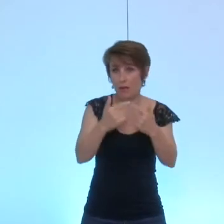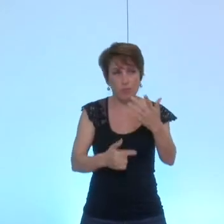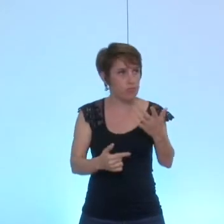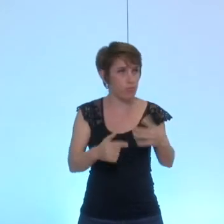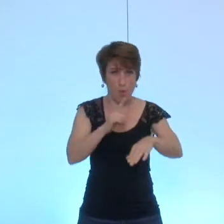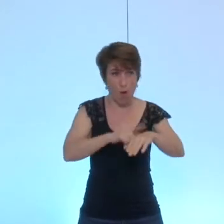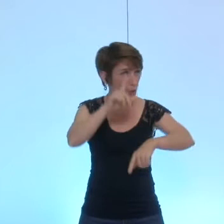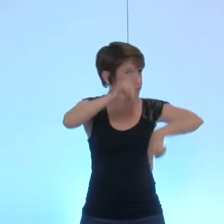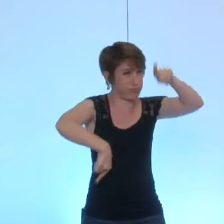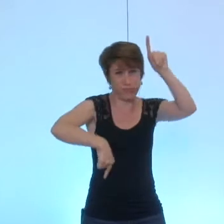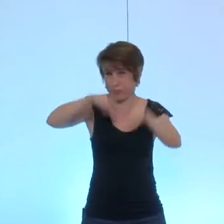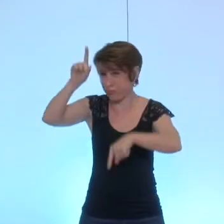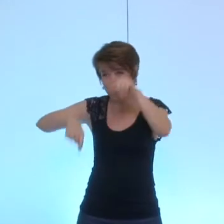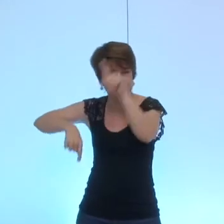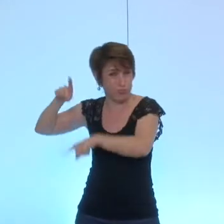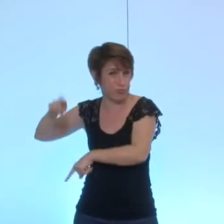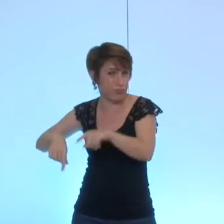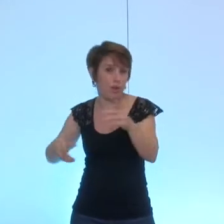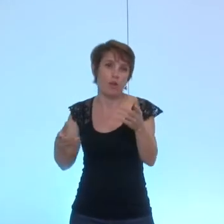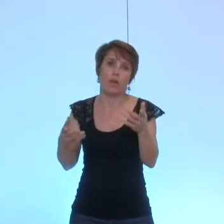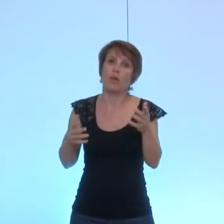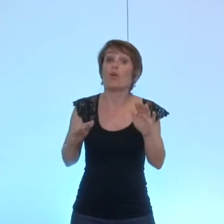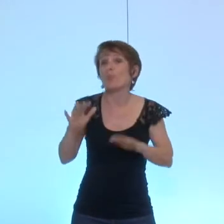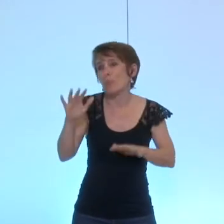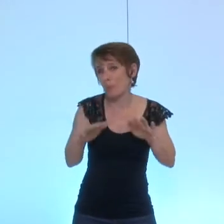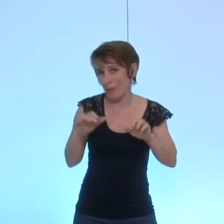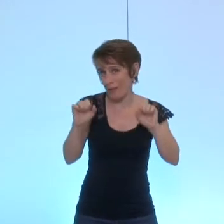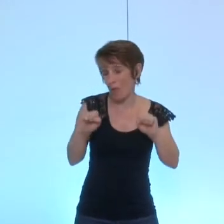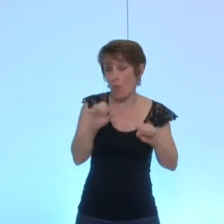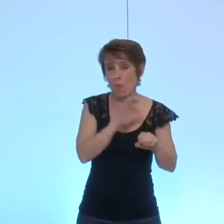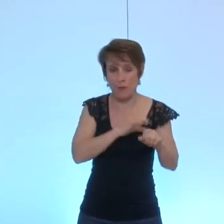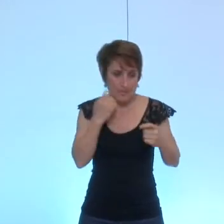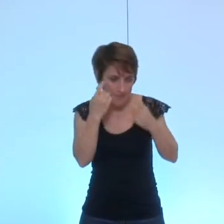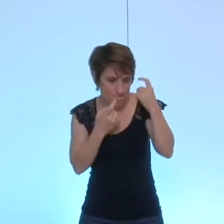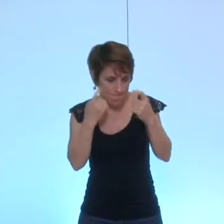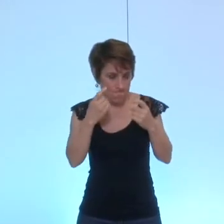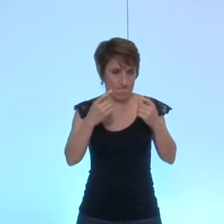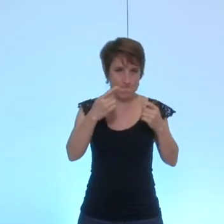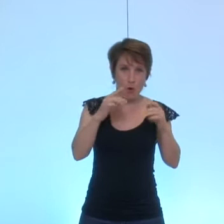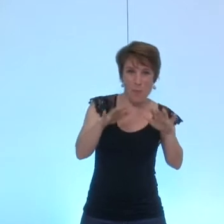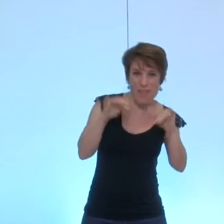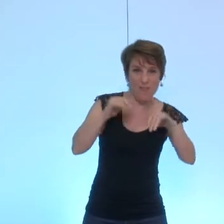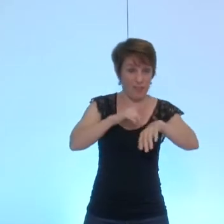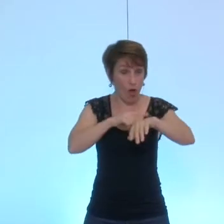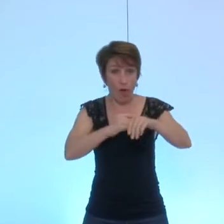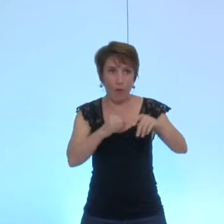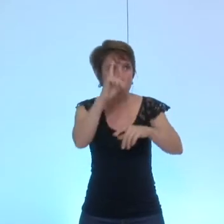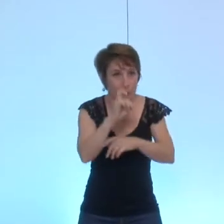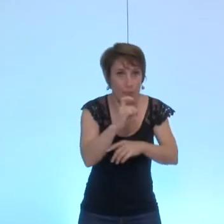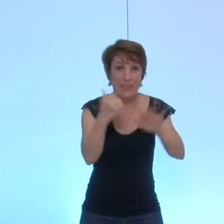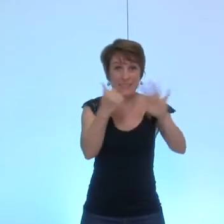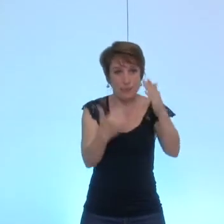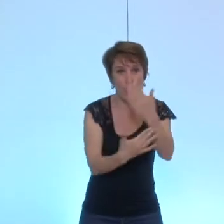on peut peut-être imaginer qu'il y ait un peu moins d'horaires à 6h du matin pour éviter qu